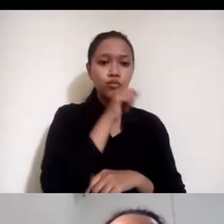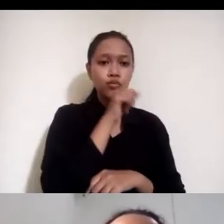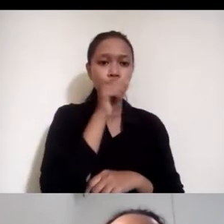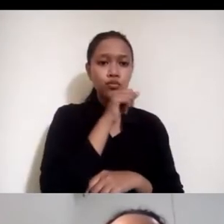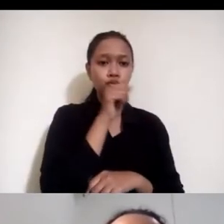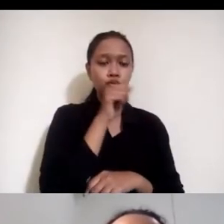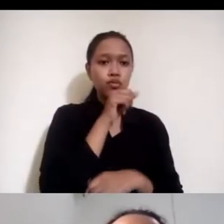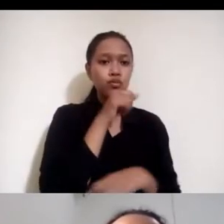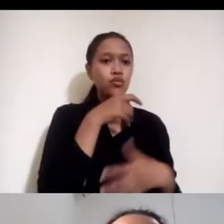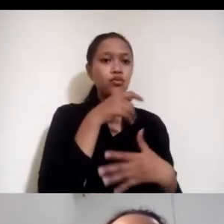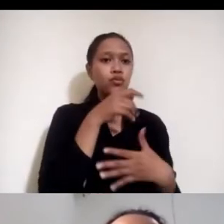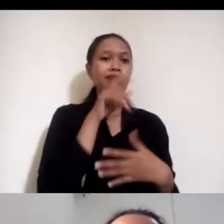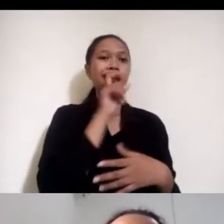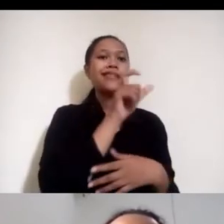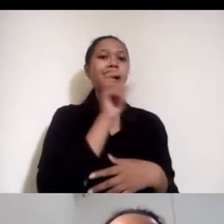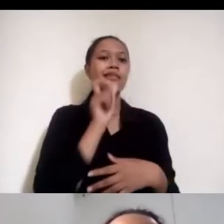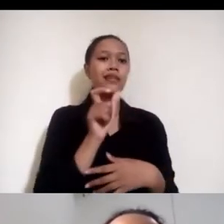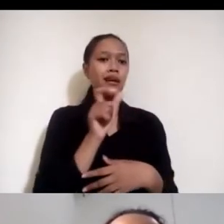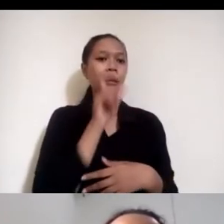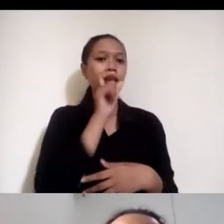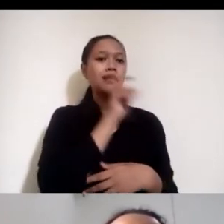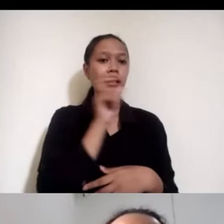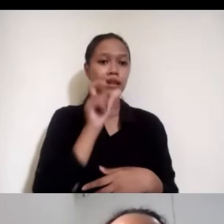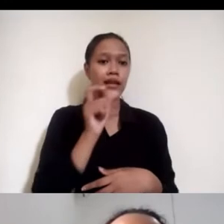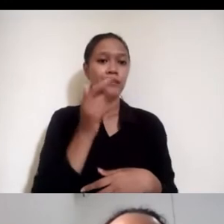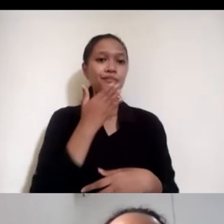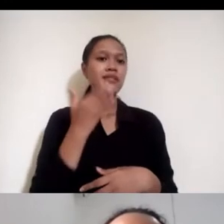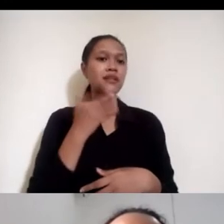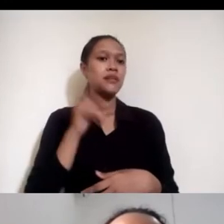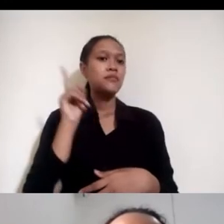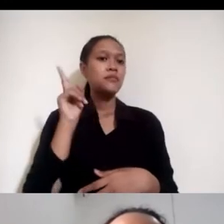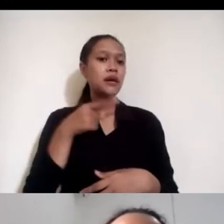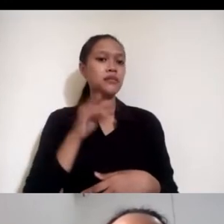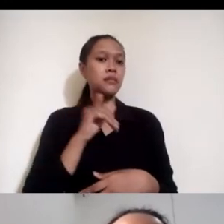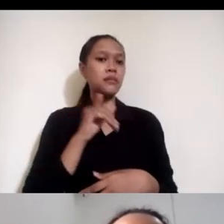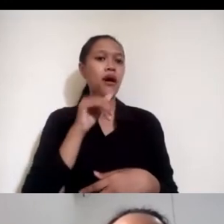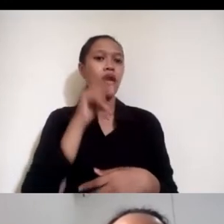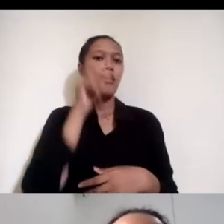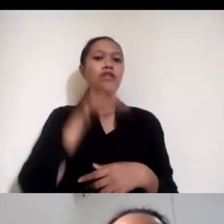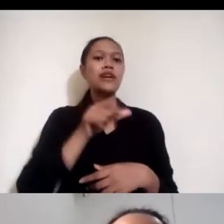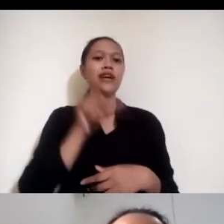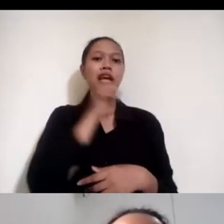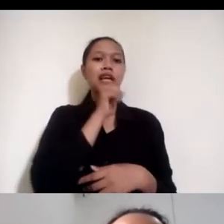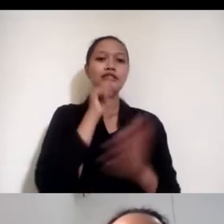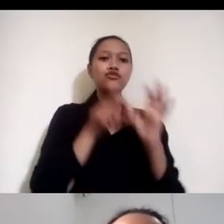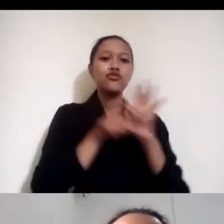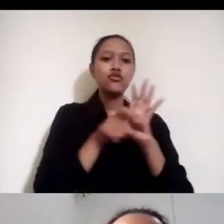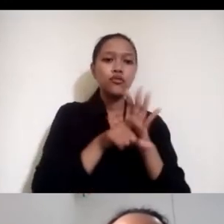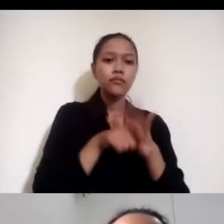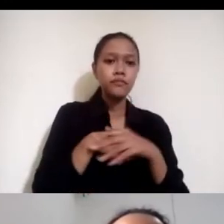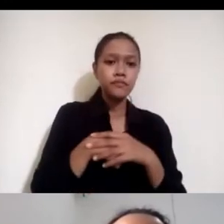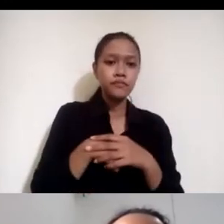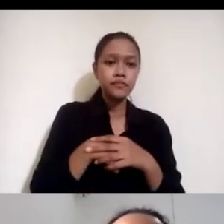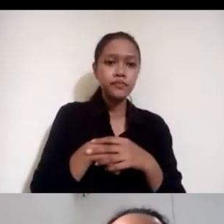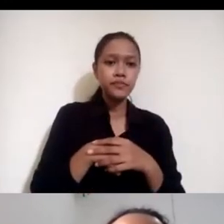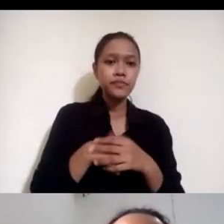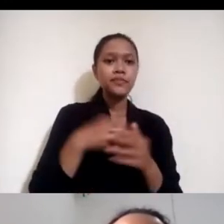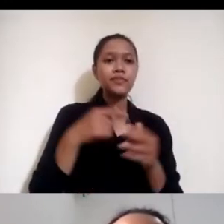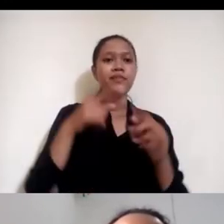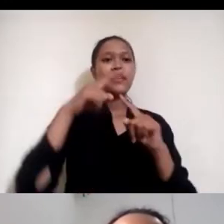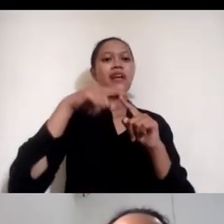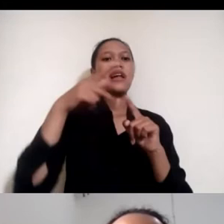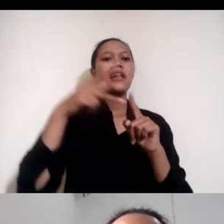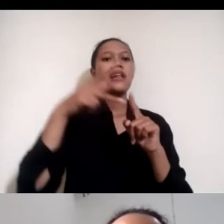kata-kata yang biasa digunakan oleh ini ya oleh penyanyi misalnya ini contoh ya the beatles kita bisa cek